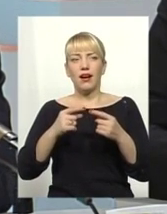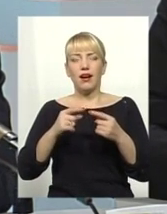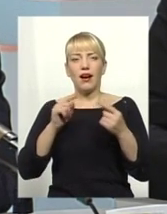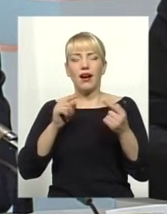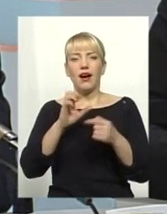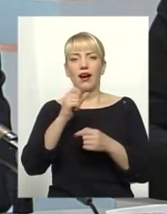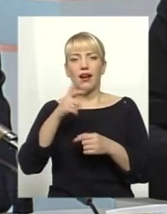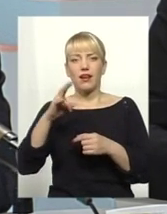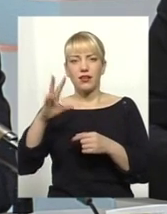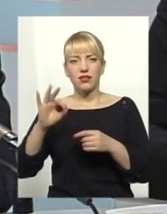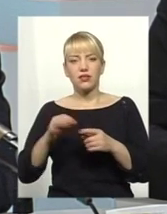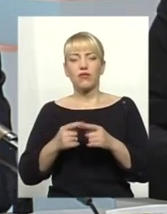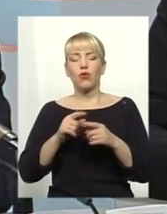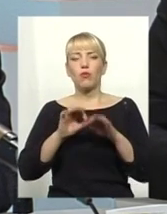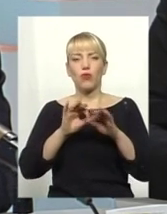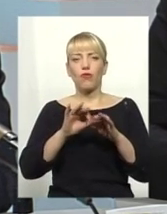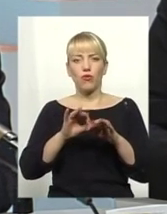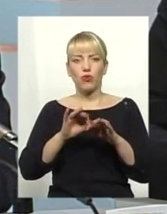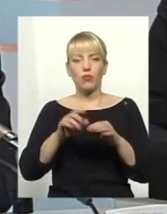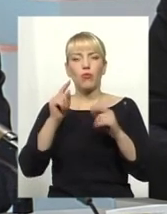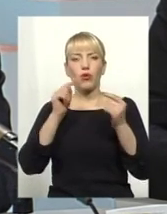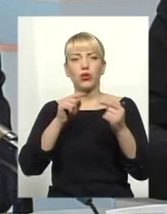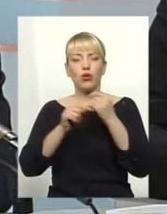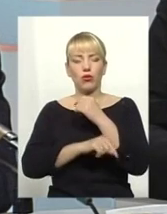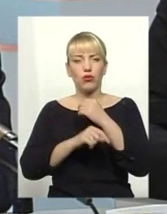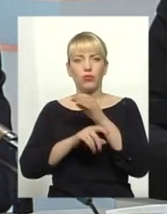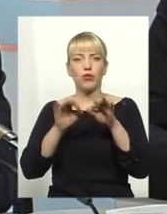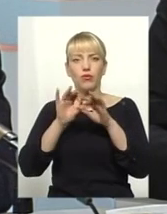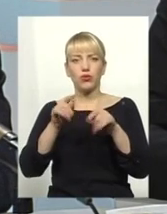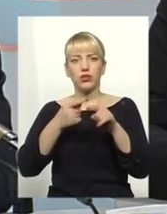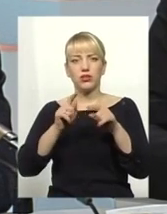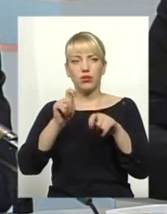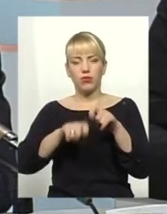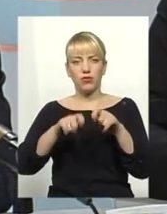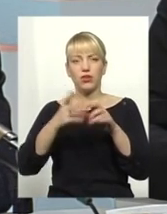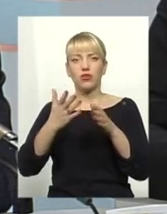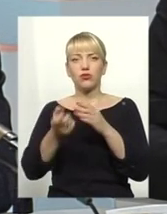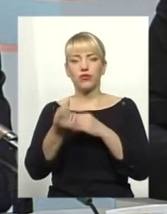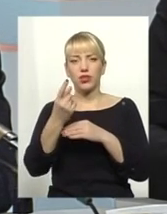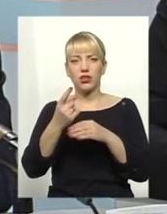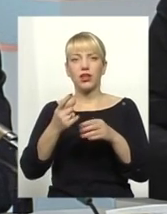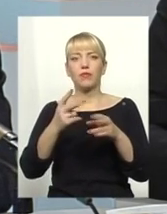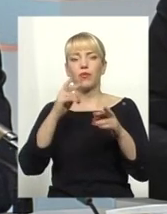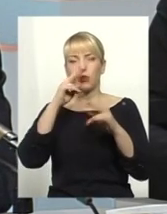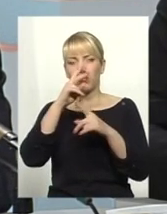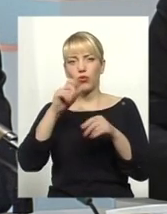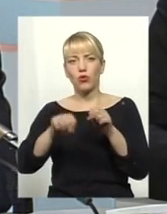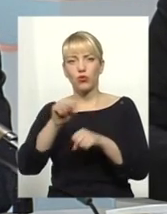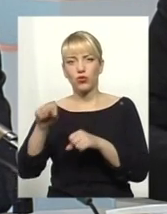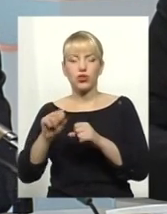зловживань передає для проведення подальших перевірок відповідним компетентним органам. Тобто тут питання, що